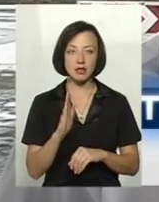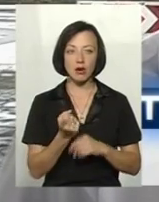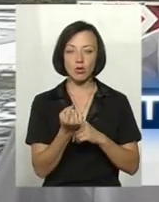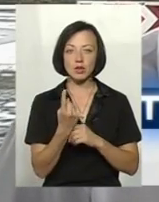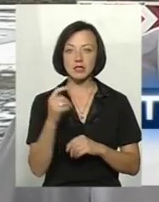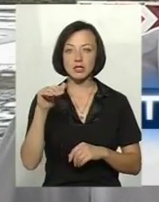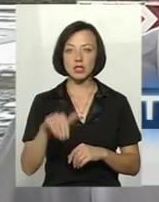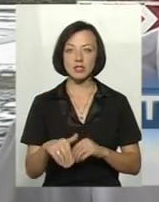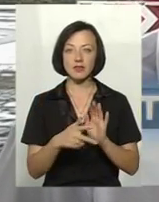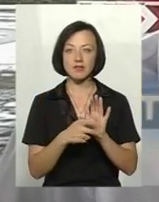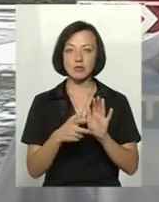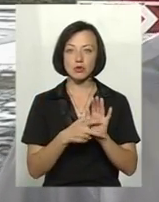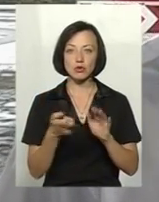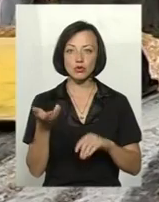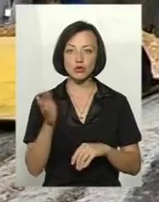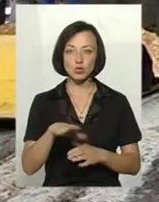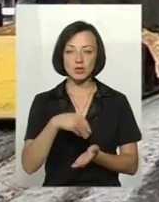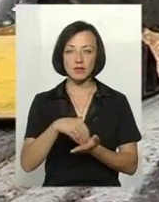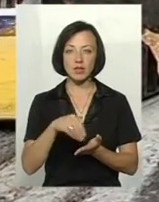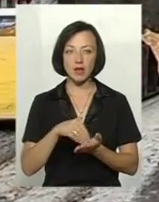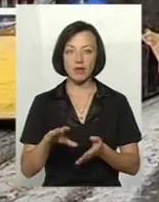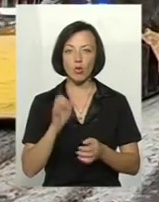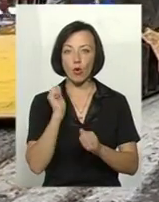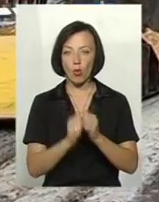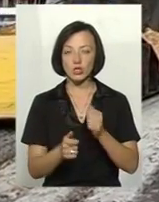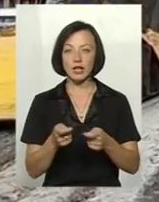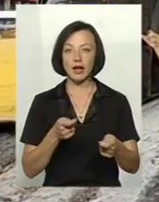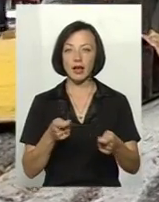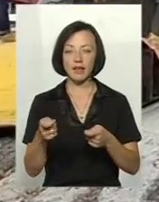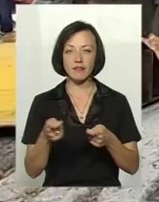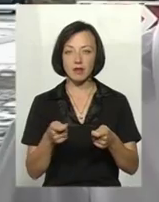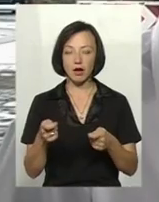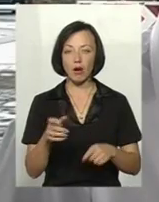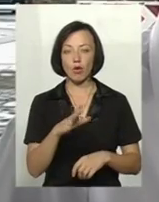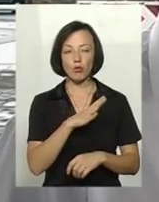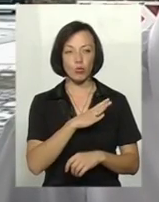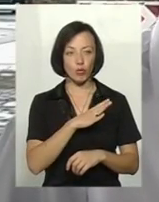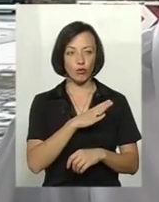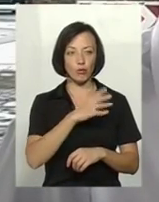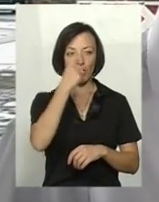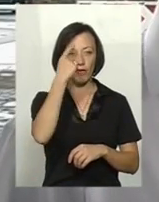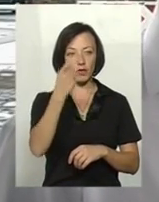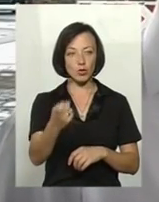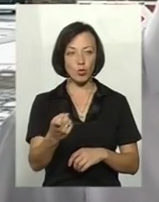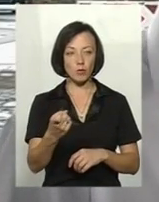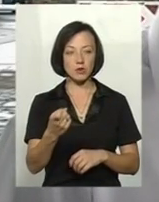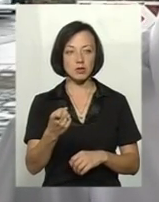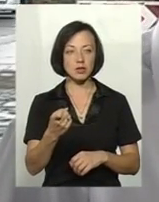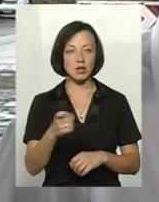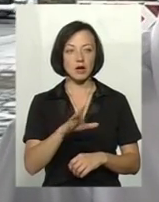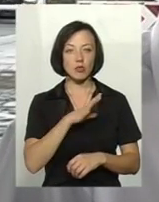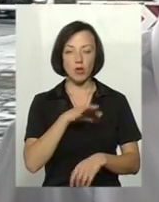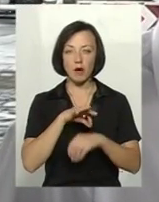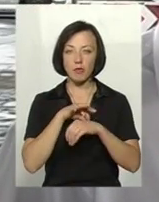тисяч 800 свиней. Практично кожен керівник був повідомлений, була